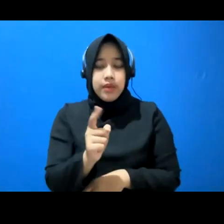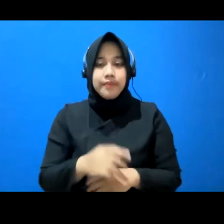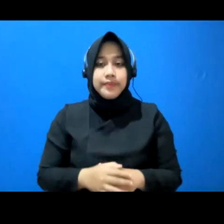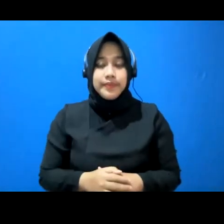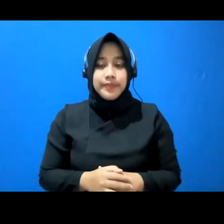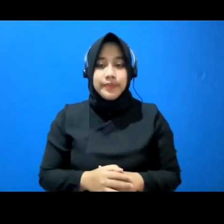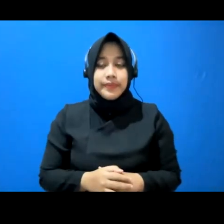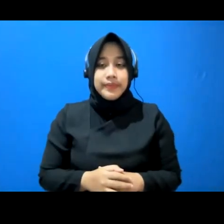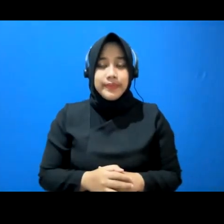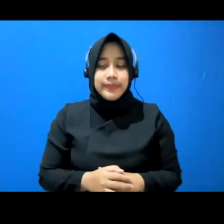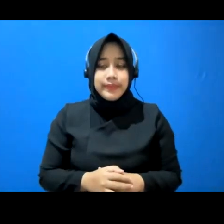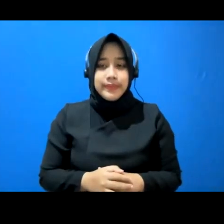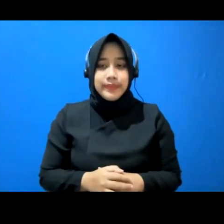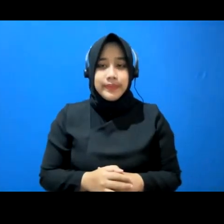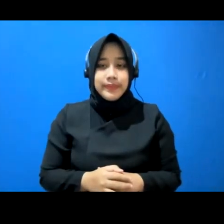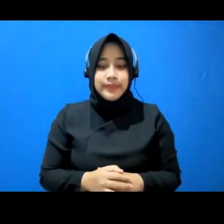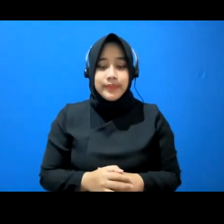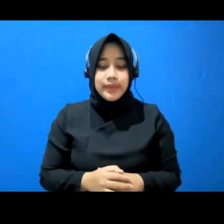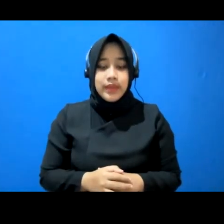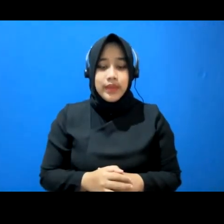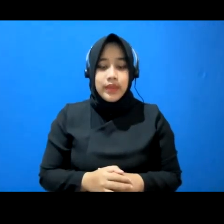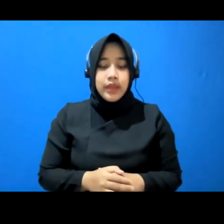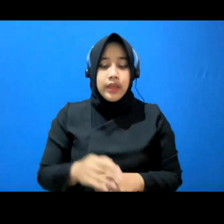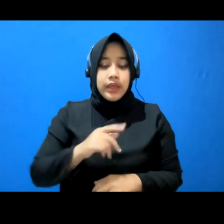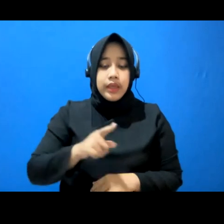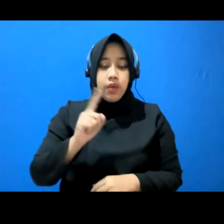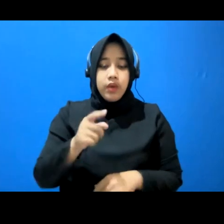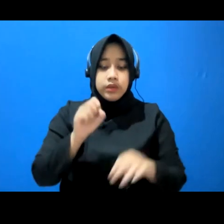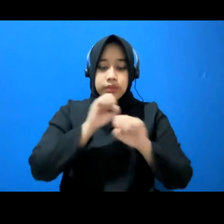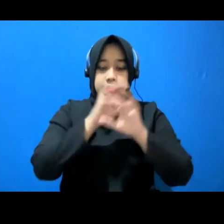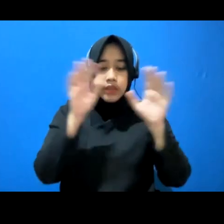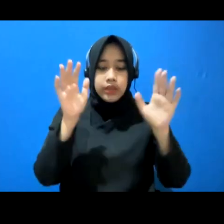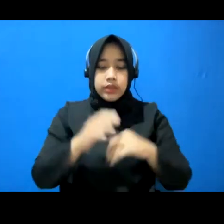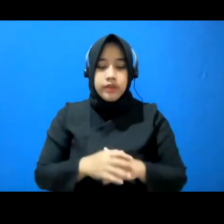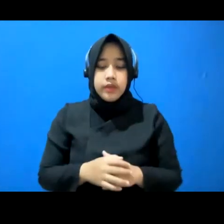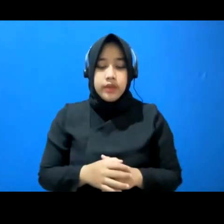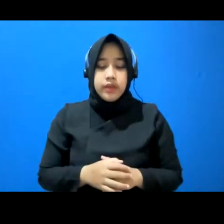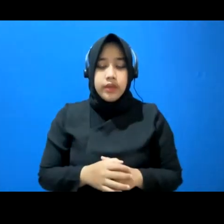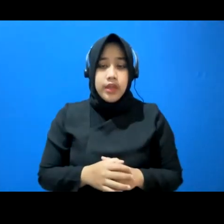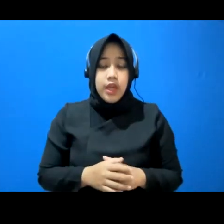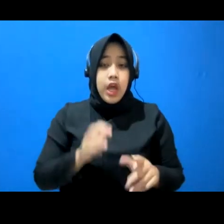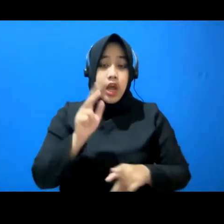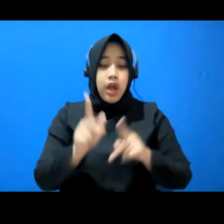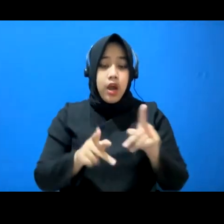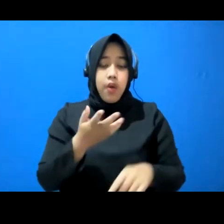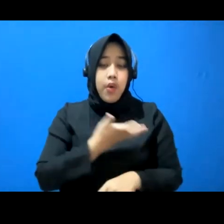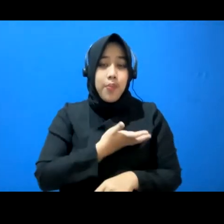Karena mesti kita jelas apalagi kalau mau